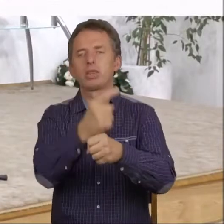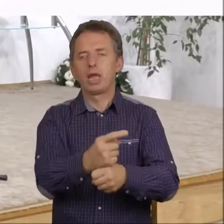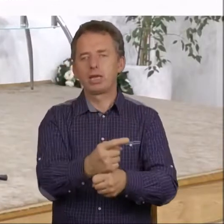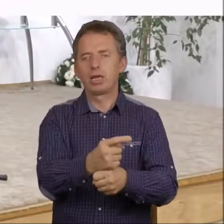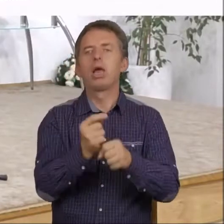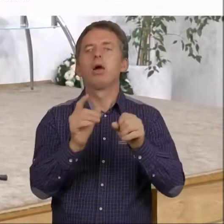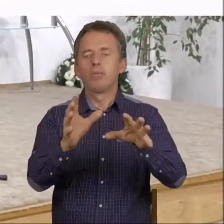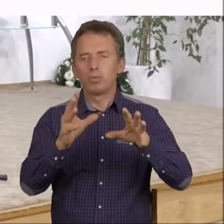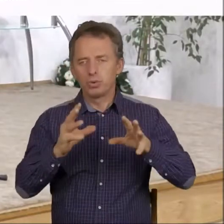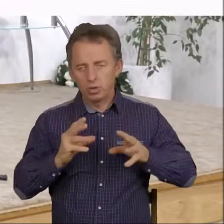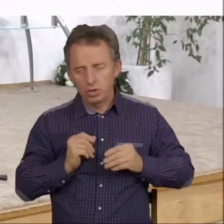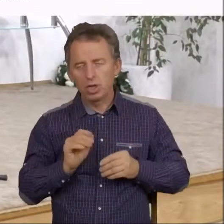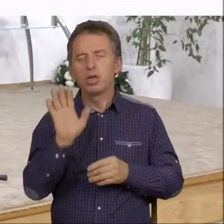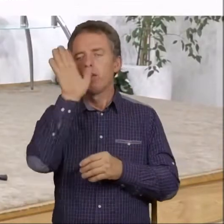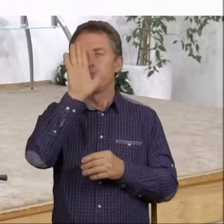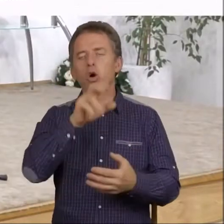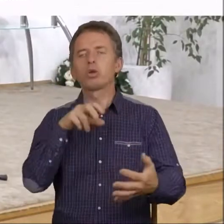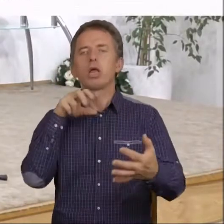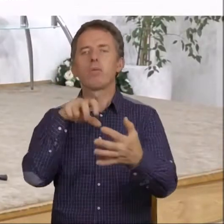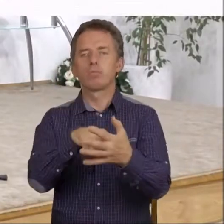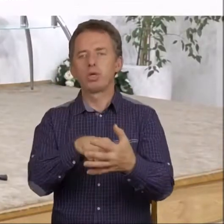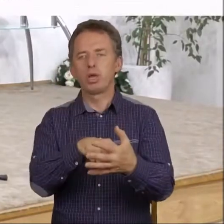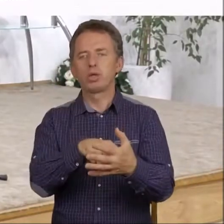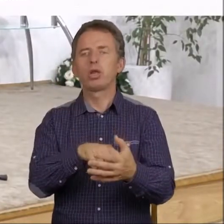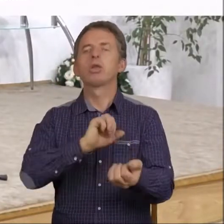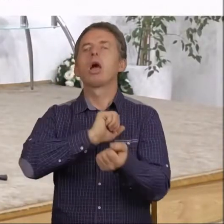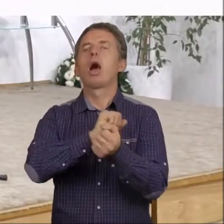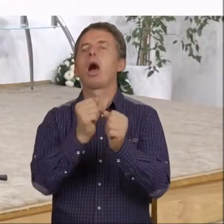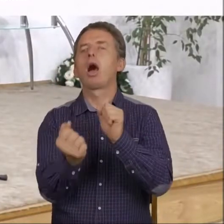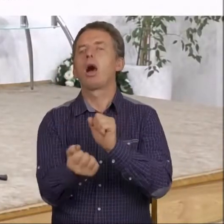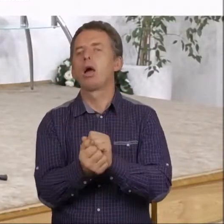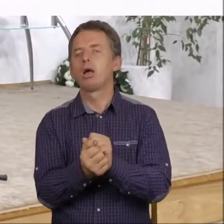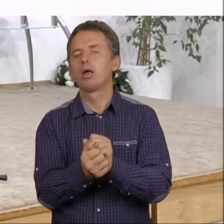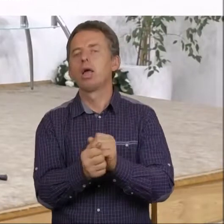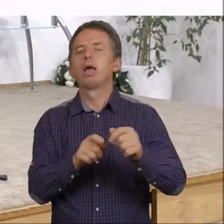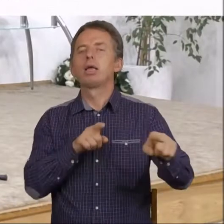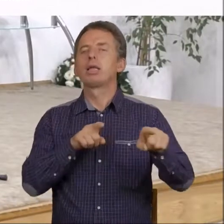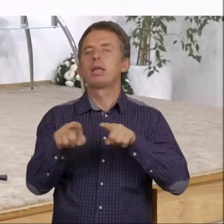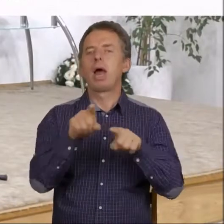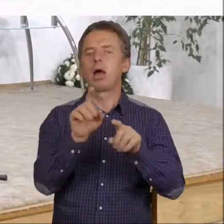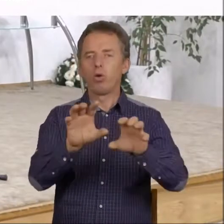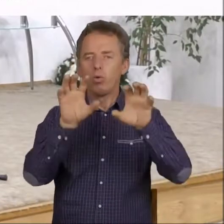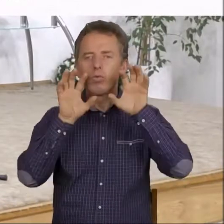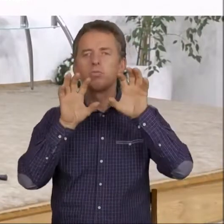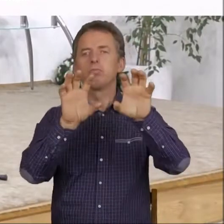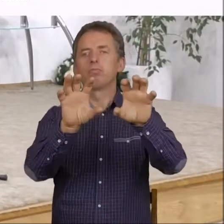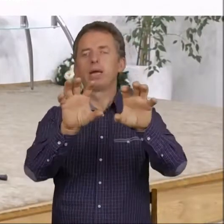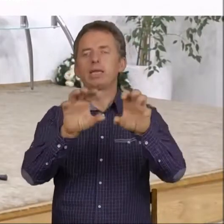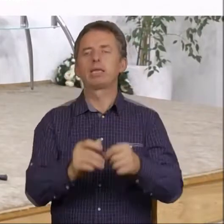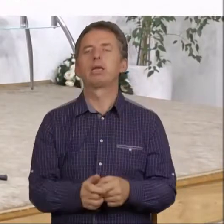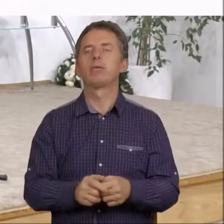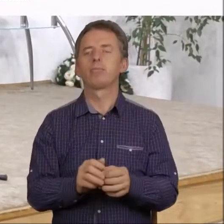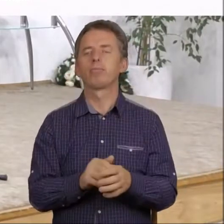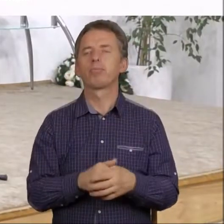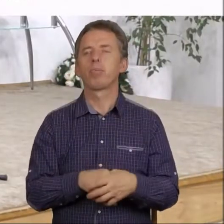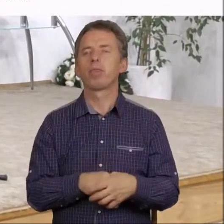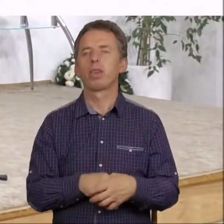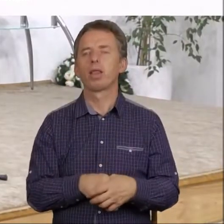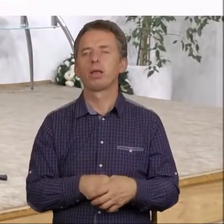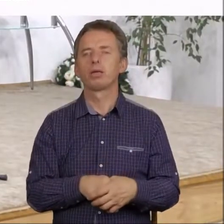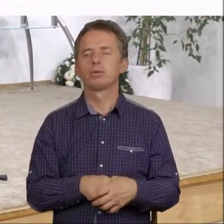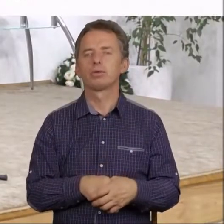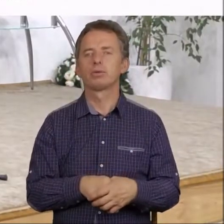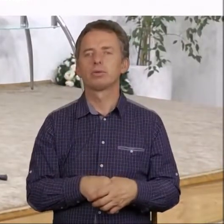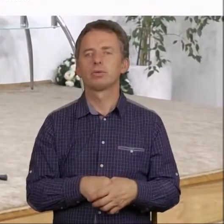więc przyjęcie tej Bożej pieczęci albo znaku czy znamienia bestii. Ale to